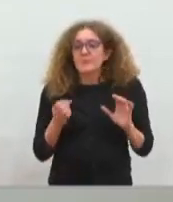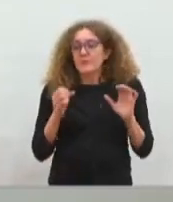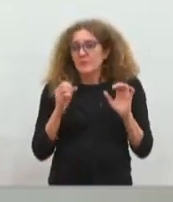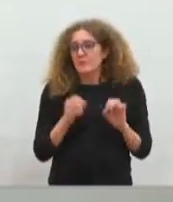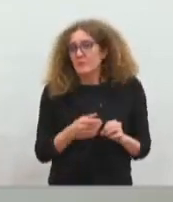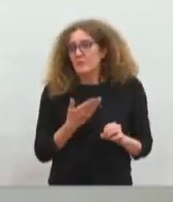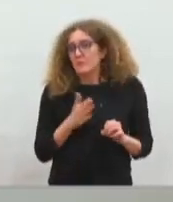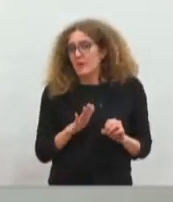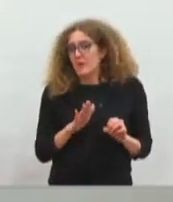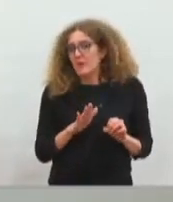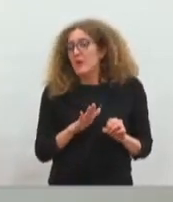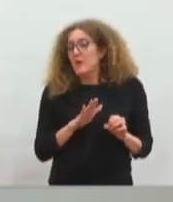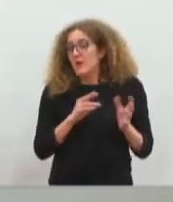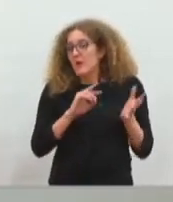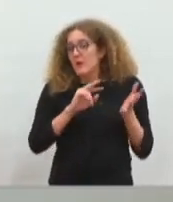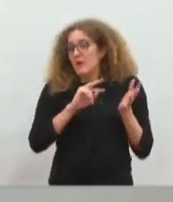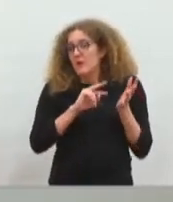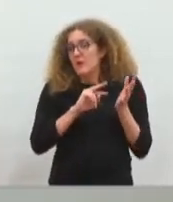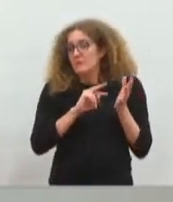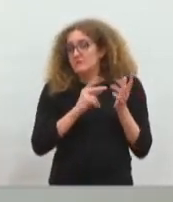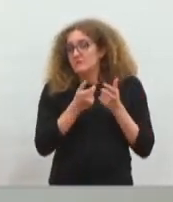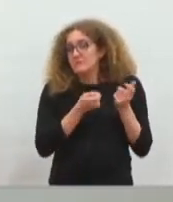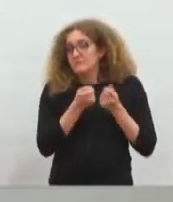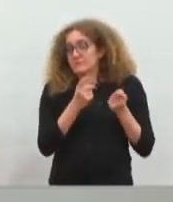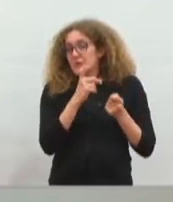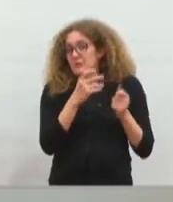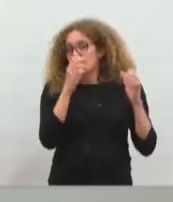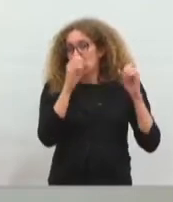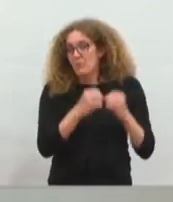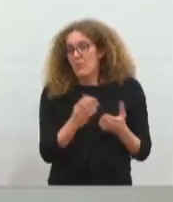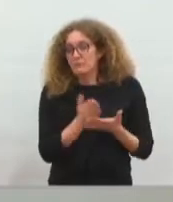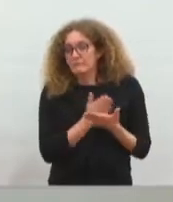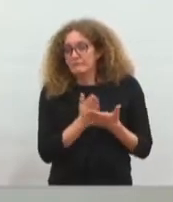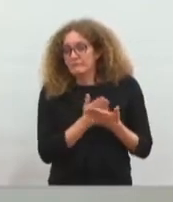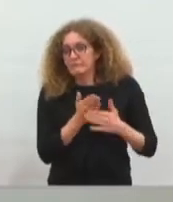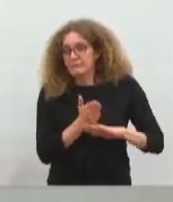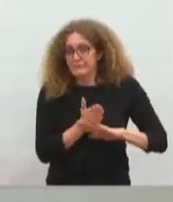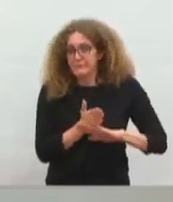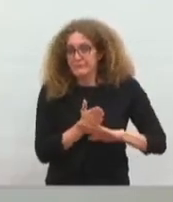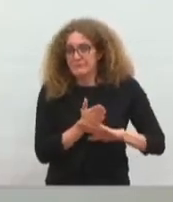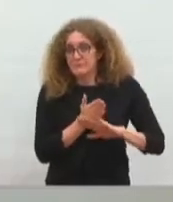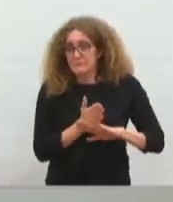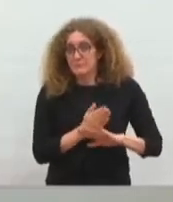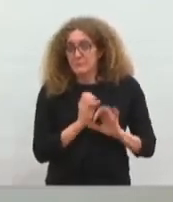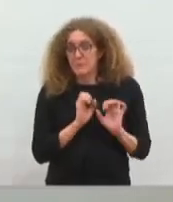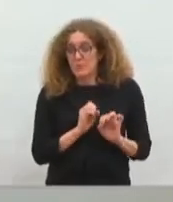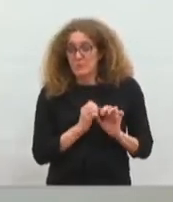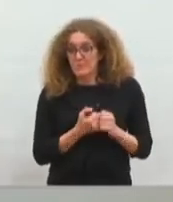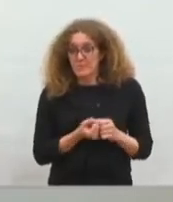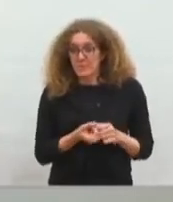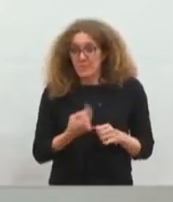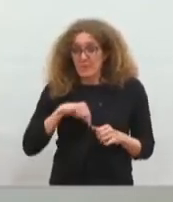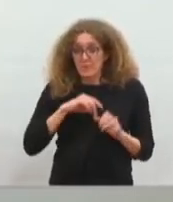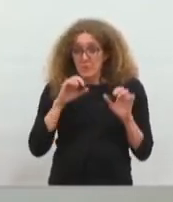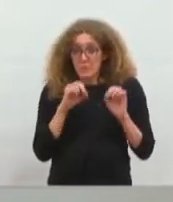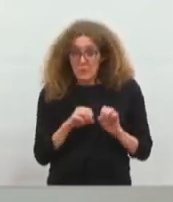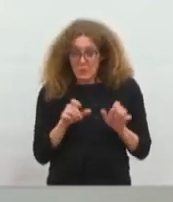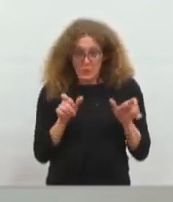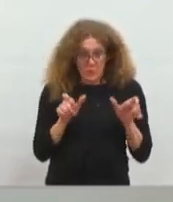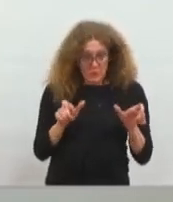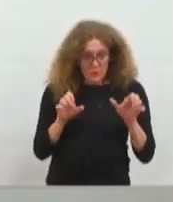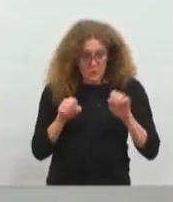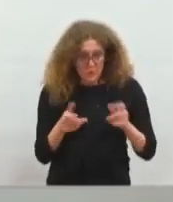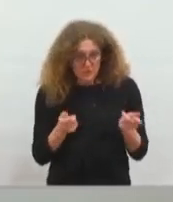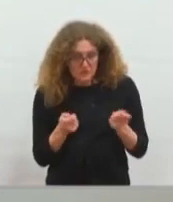relever ce défaut et anticiper cette difficulté. C'est, avons-nous les capacités de contrôler, de diriger ces marchés ?